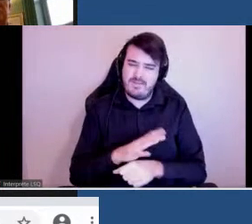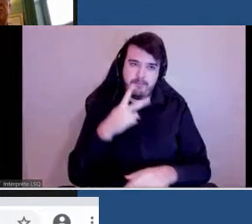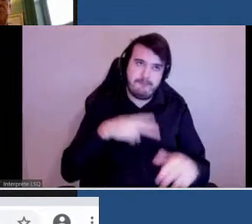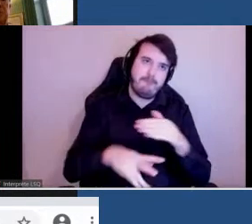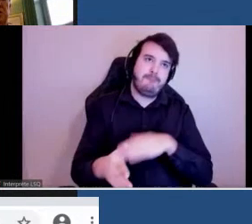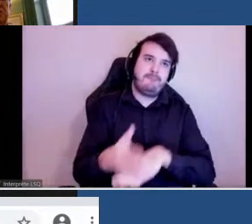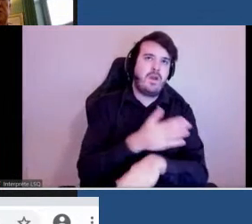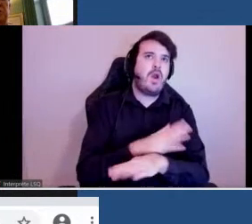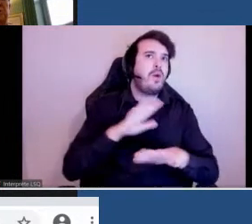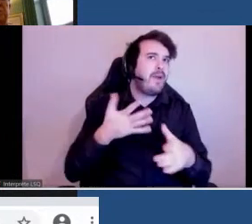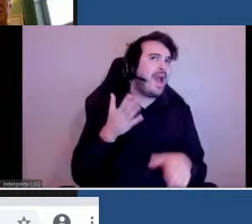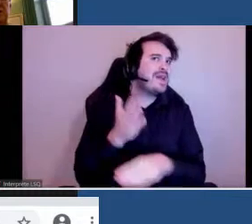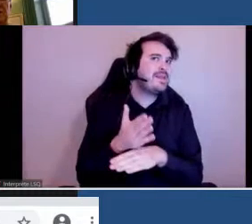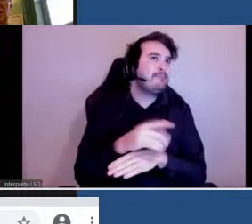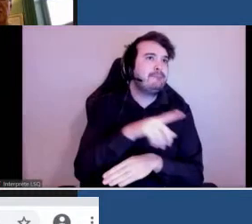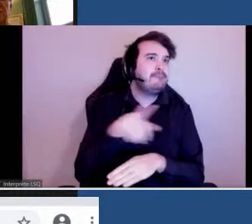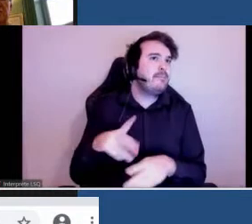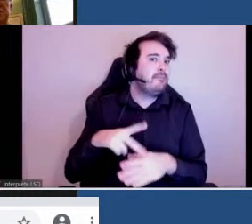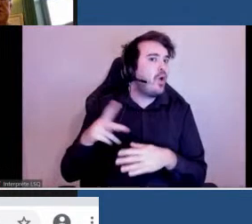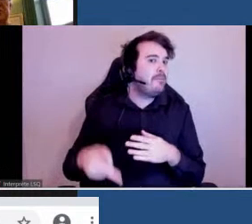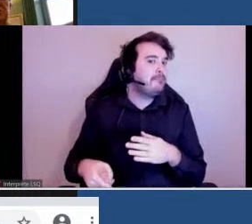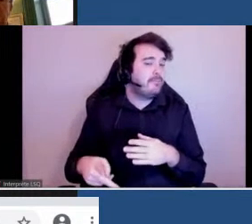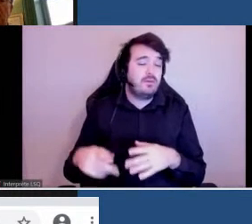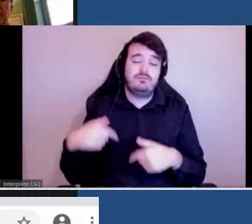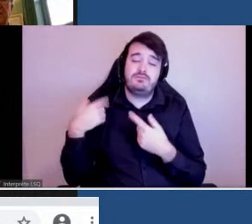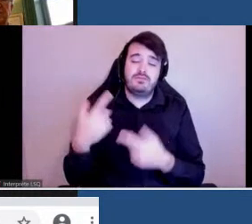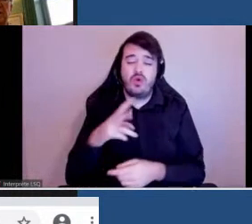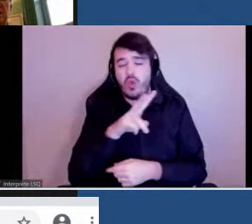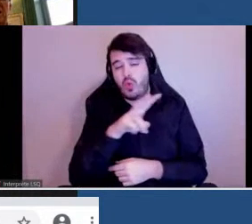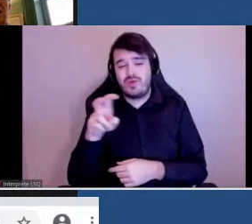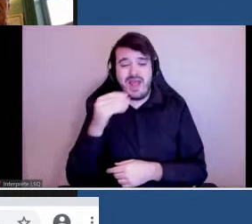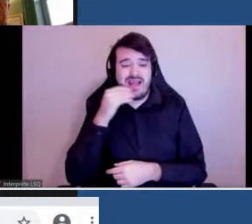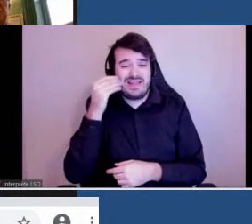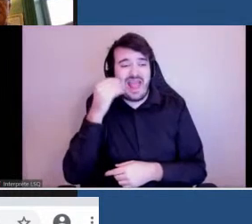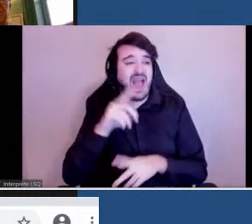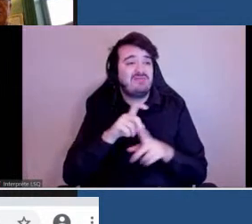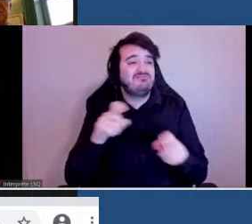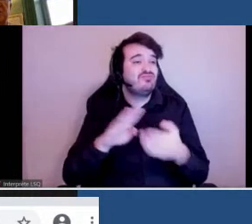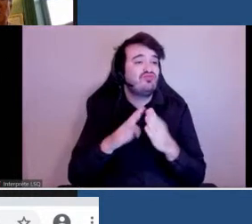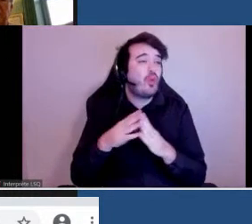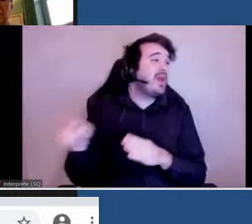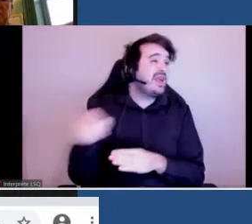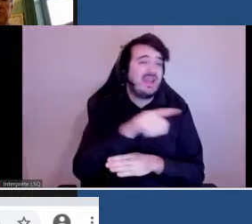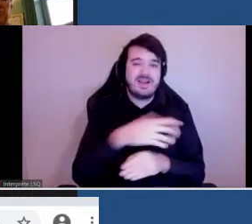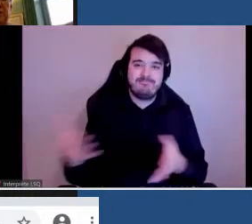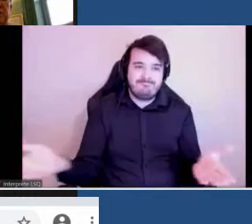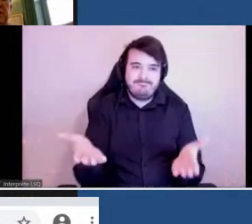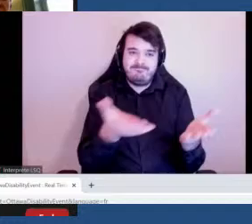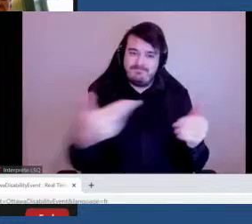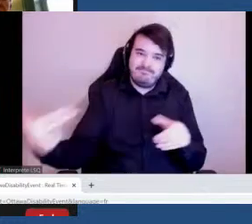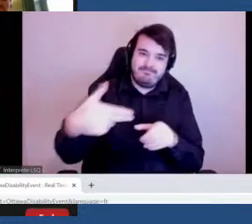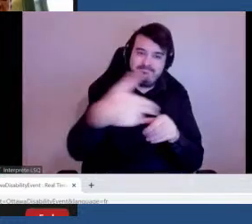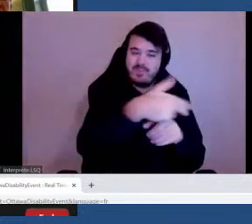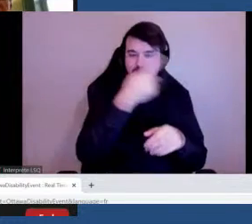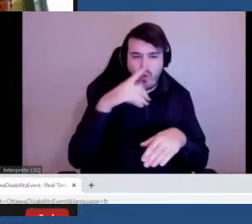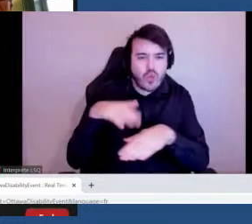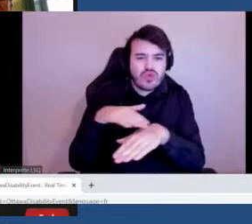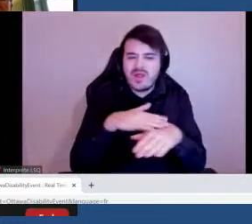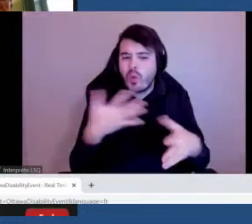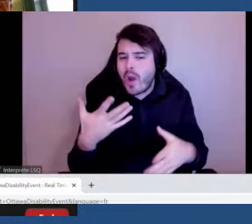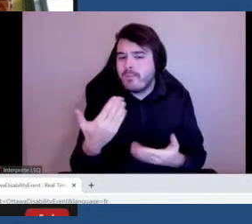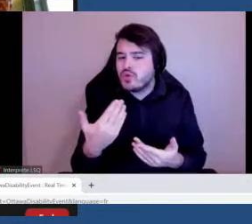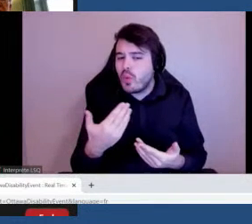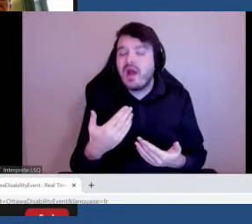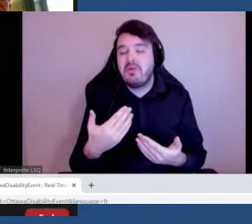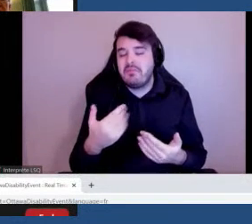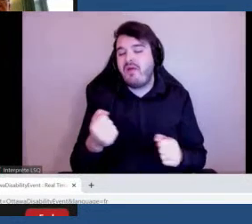'accessibilité des programmes et plus de 200 résidents de diverses communautés ont participé à ces consultations par le biais de différentes méthodes,